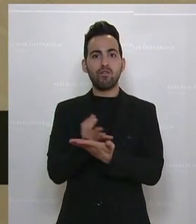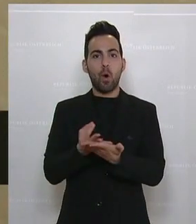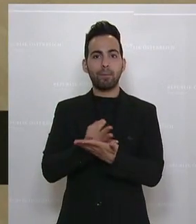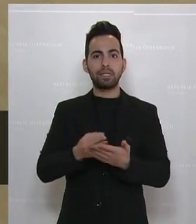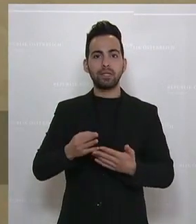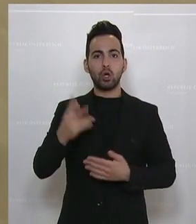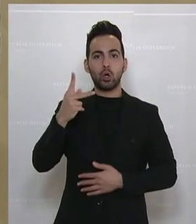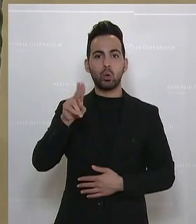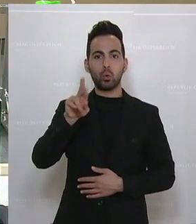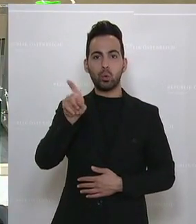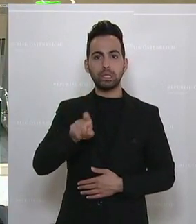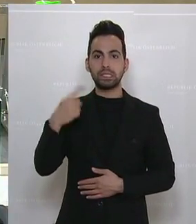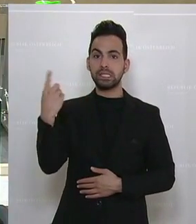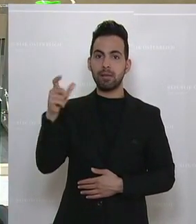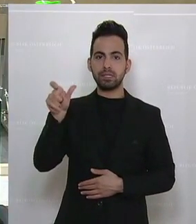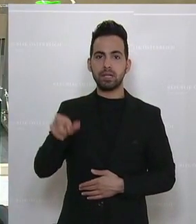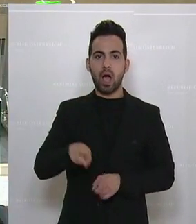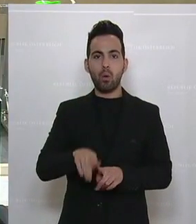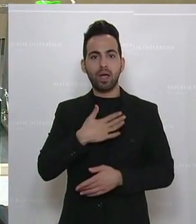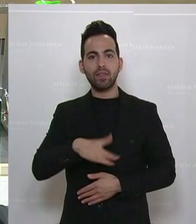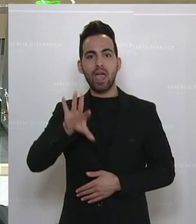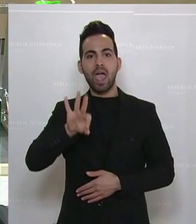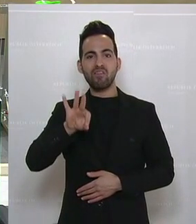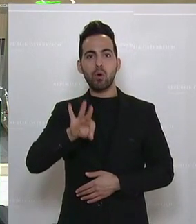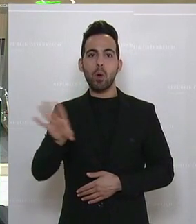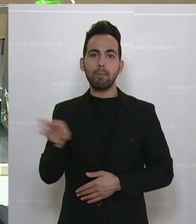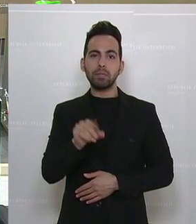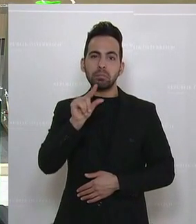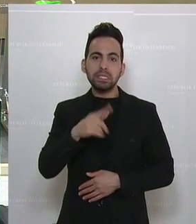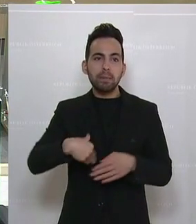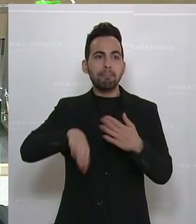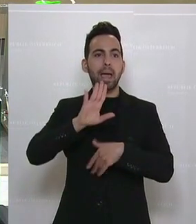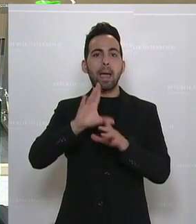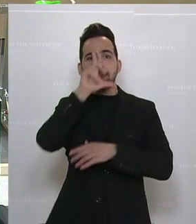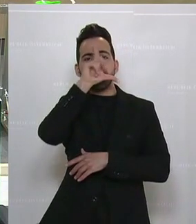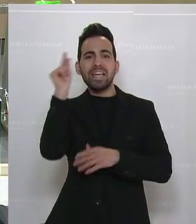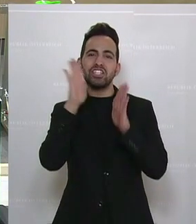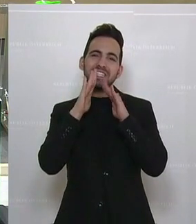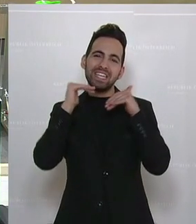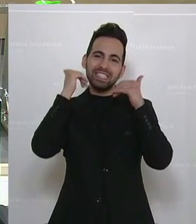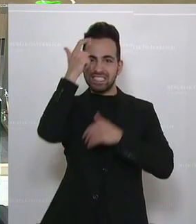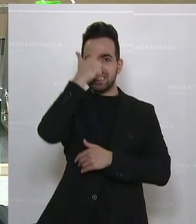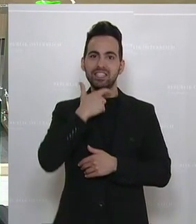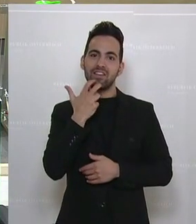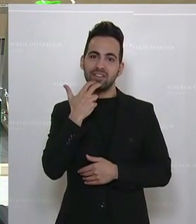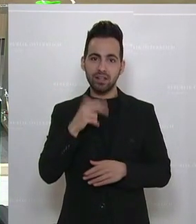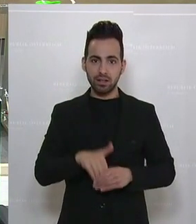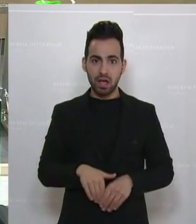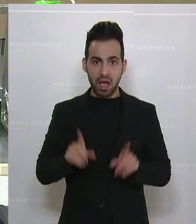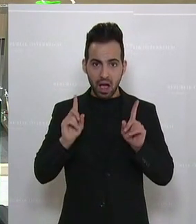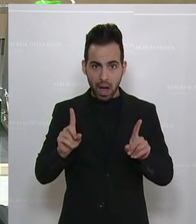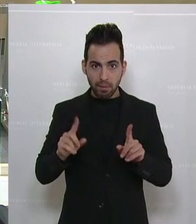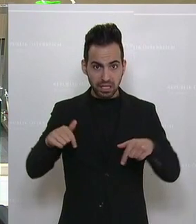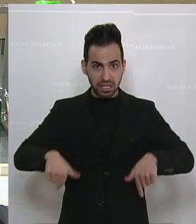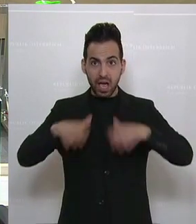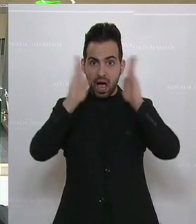Kurz ja auch macht, der ja gern eine FPÖ mit ein bisschen einem menschlicheren Gesicht sein will. Aber ich sage Ihnen was, das haben der Herrinnen trotzdem